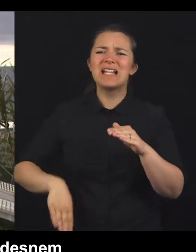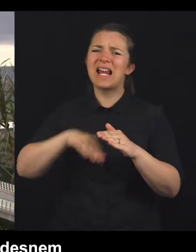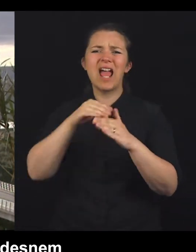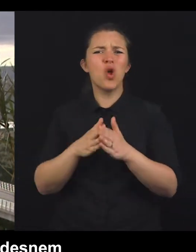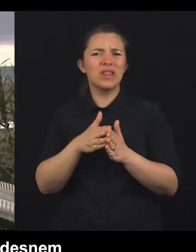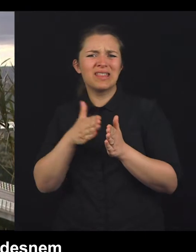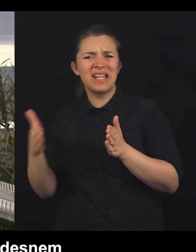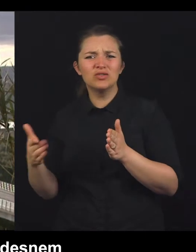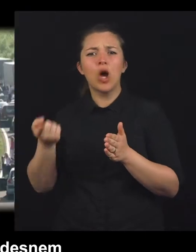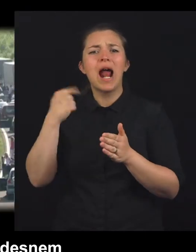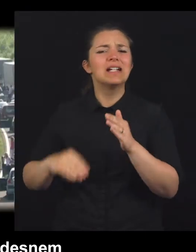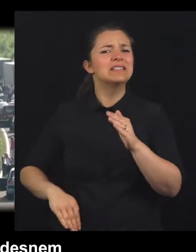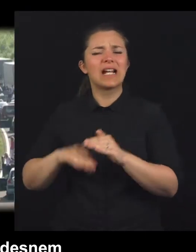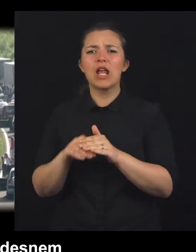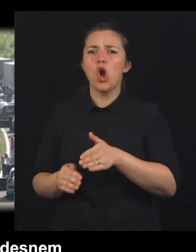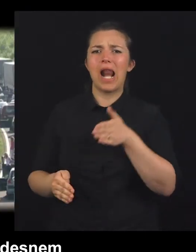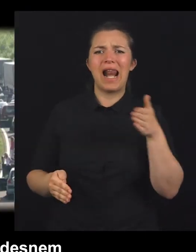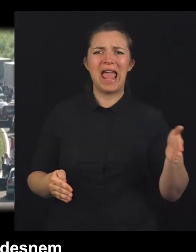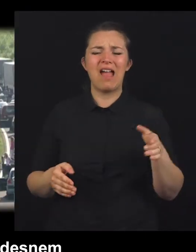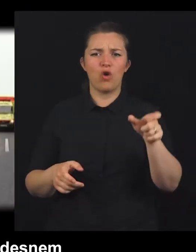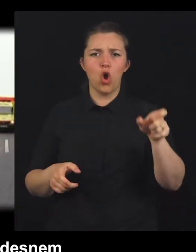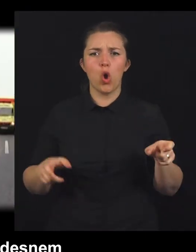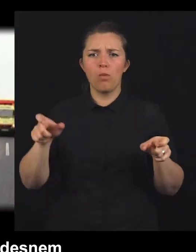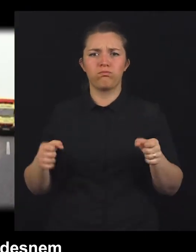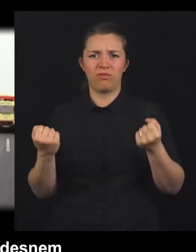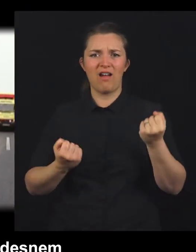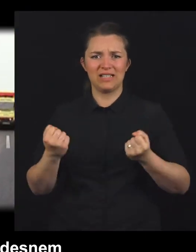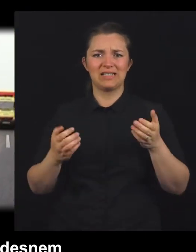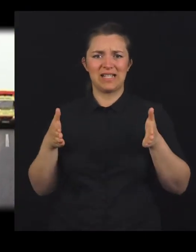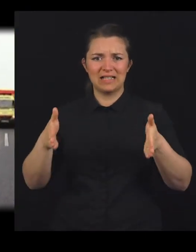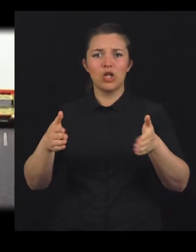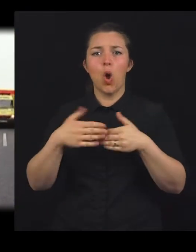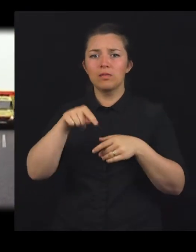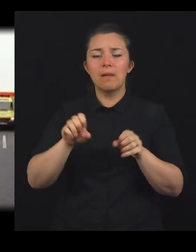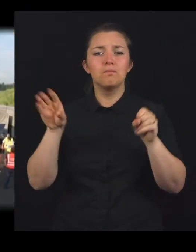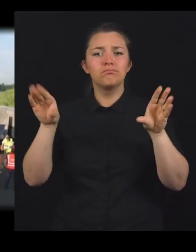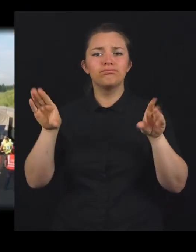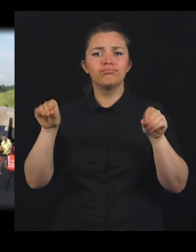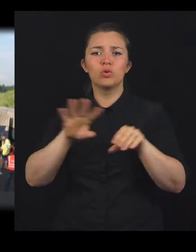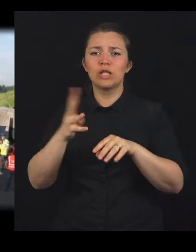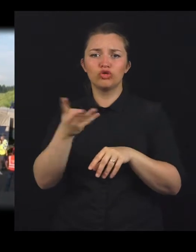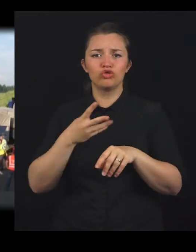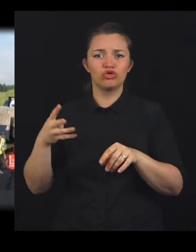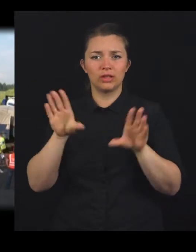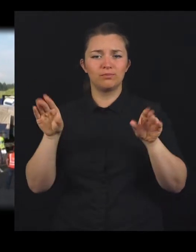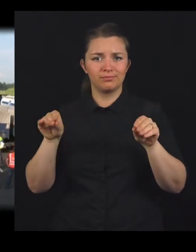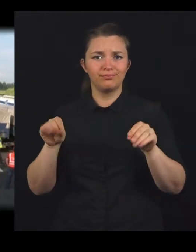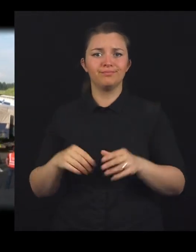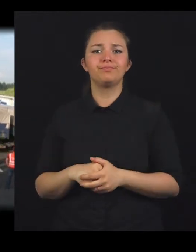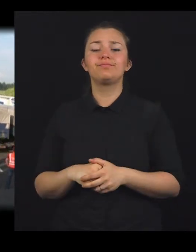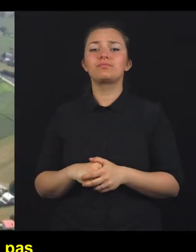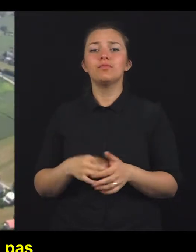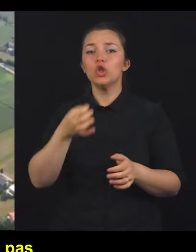na skrajno desnem ali skrajno levem robu vozišča, ob tem prižgati vse štiri varnostne